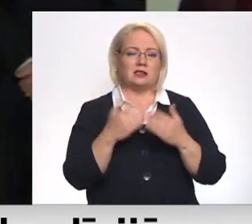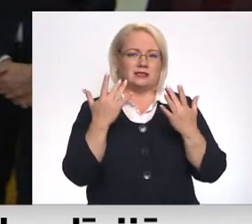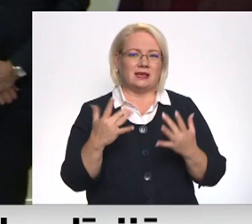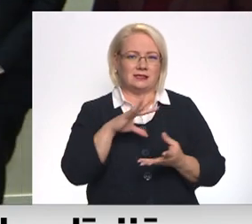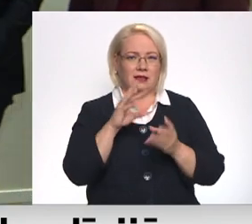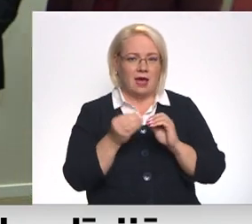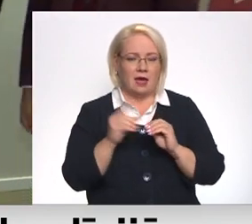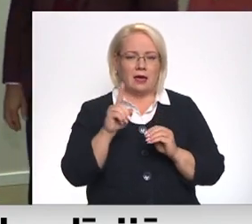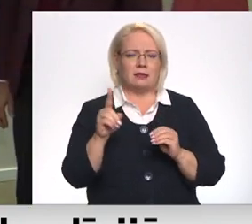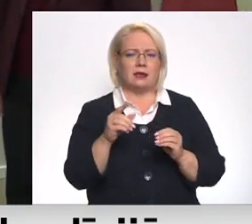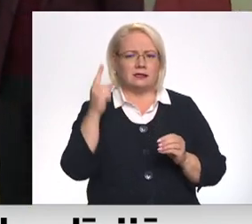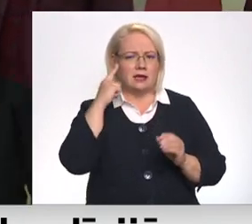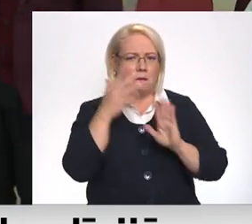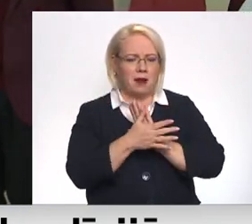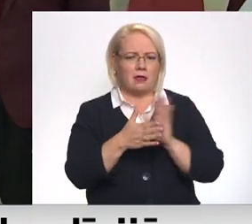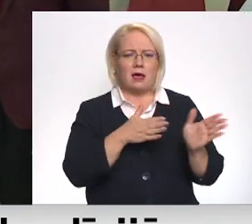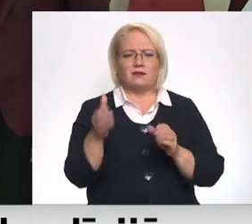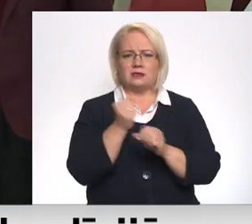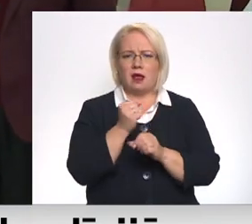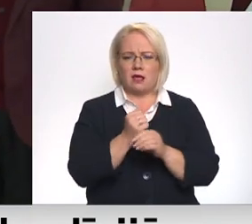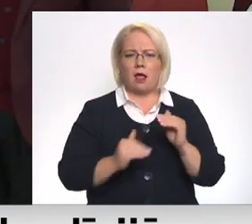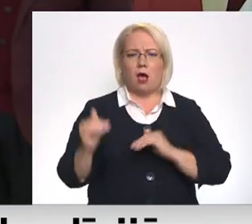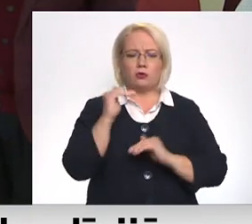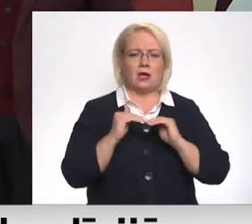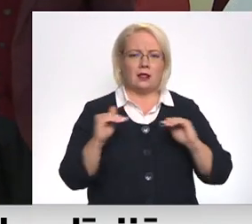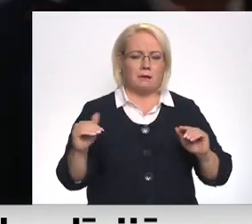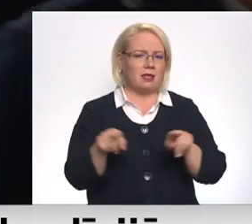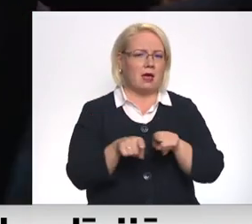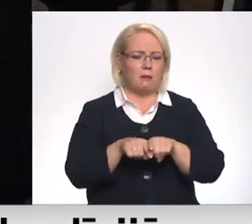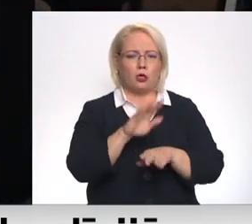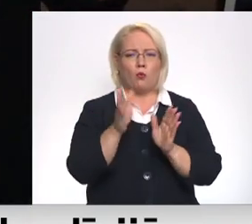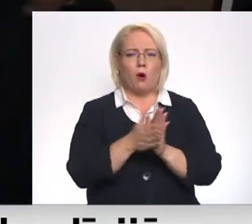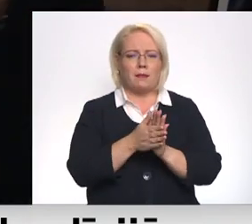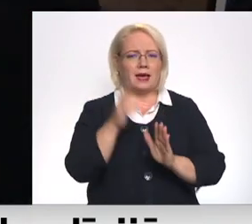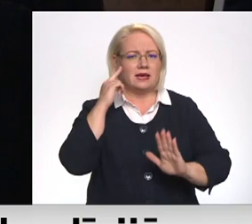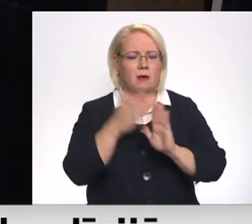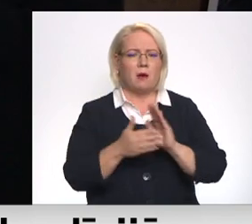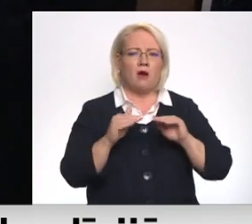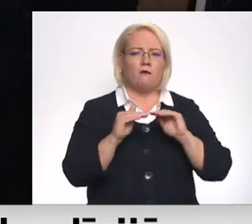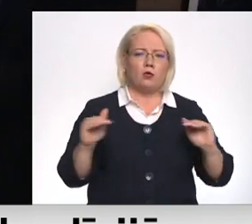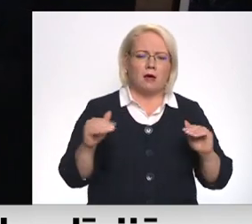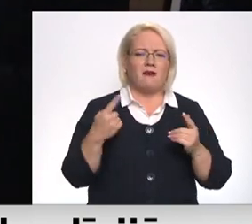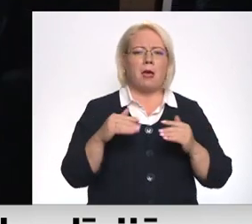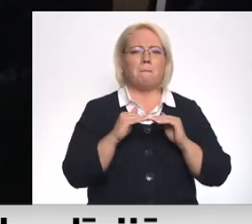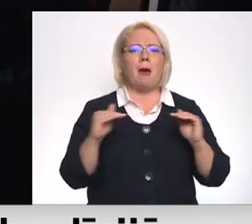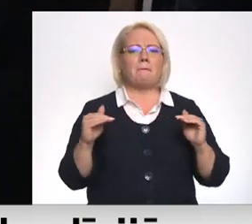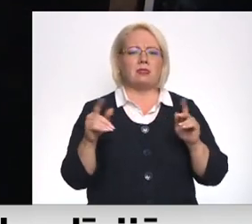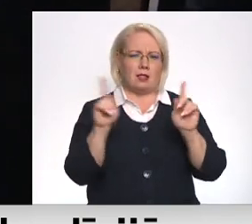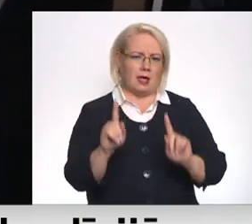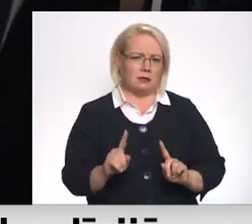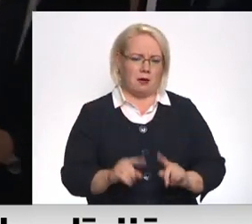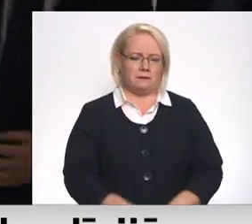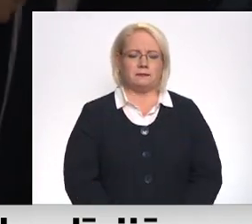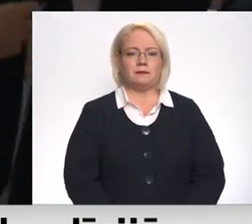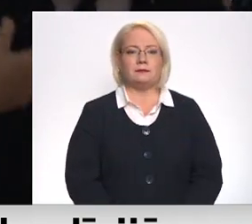sapratni un gatavības sastrādāties augstā līmenī, tāpat kopīgi izpratni par fundamentālajām, ja pamata lietām. Matar Līdzītīngus